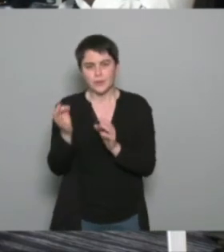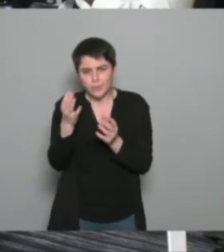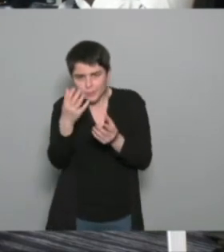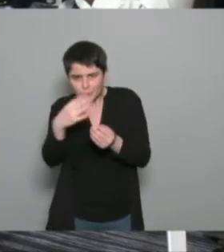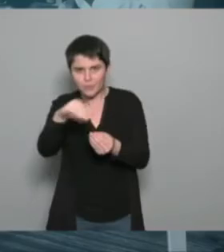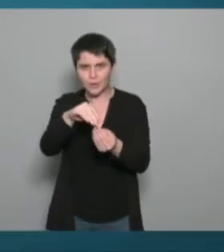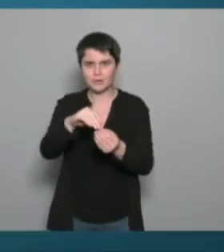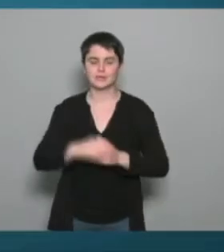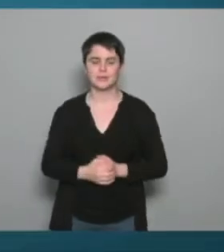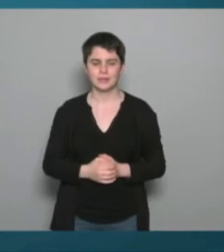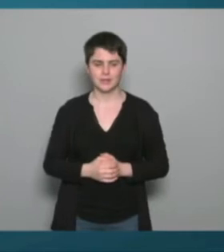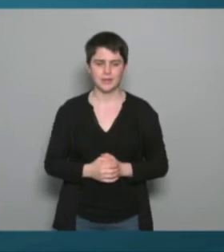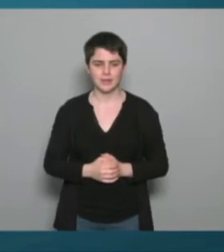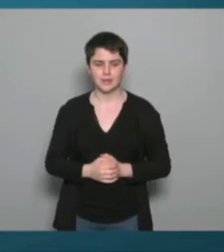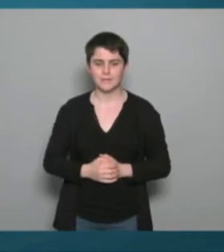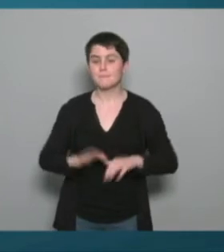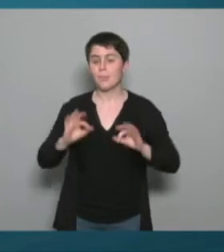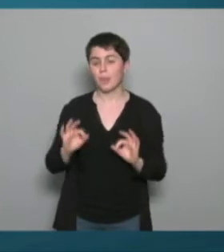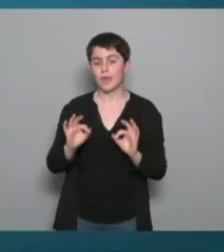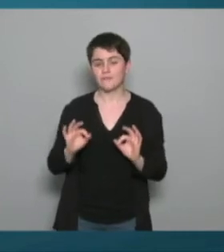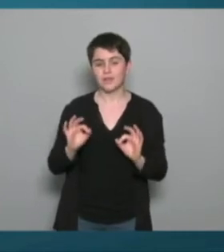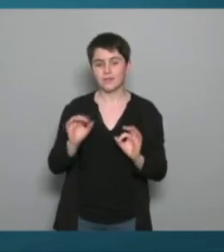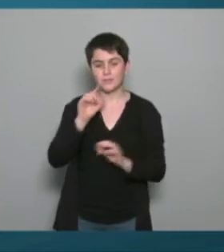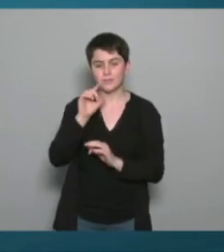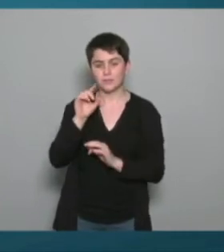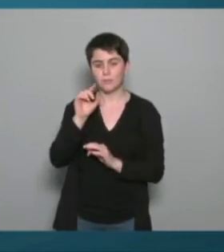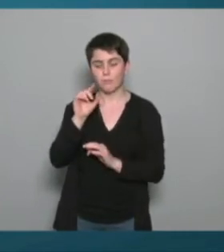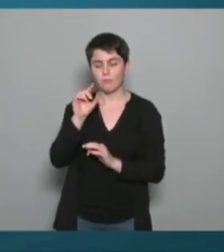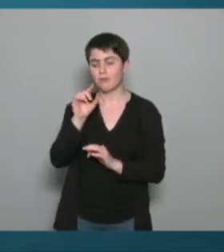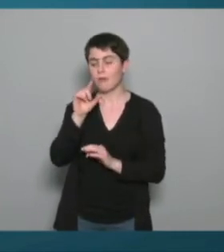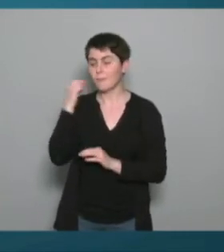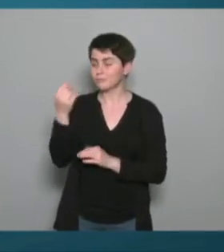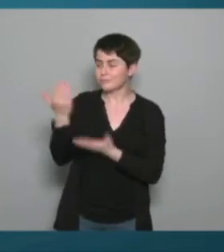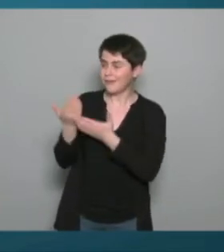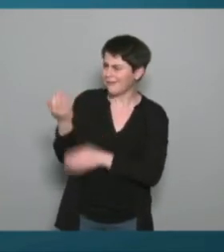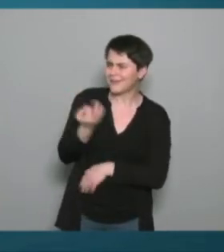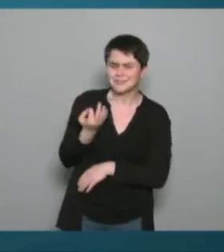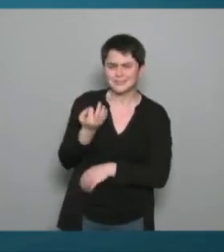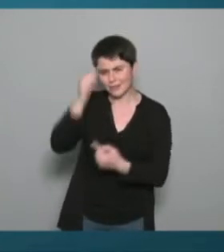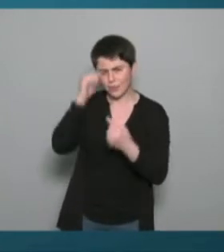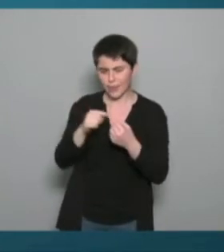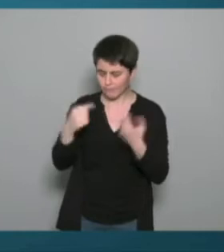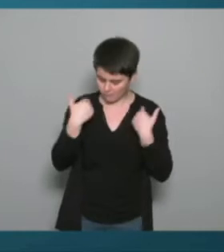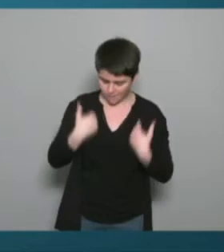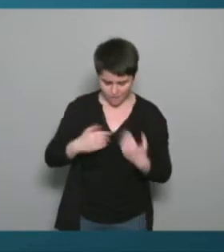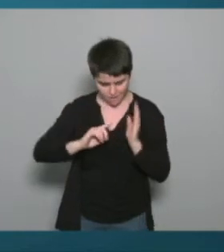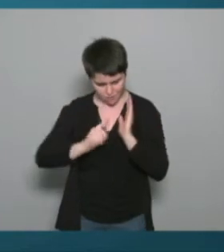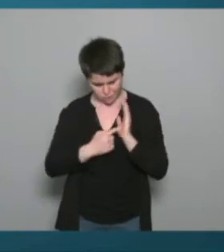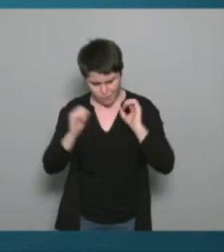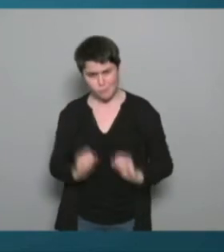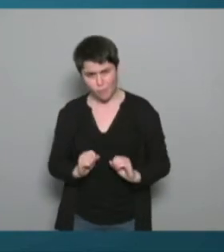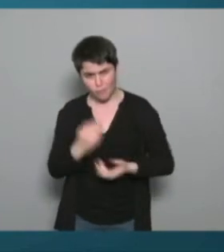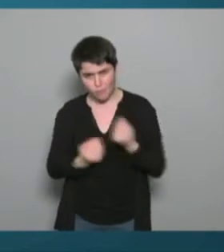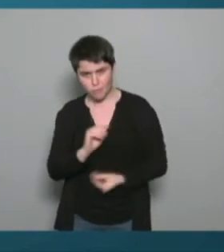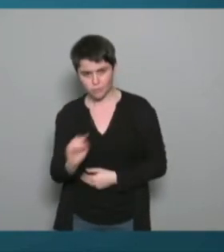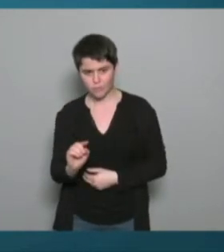légitimité dont M. Grammont en parle oui ça commence par soi-même mais il y a aussi toute une construction